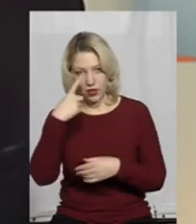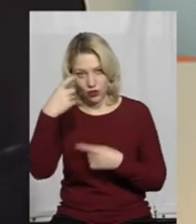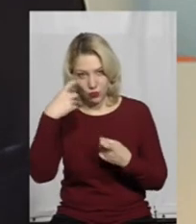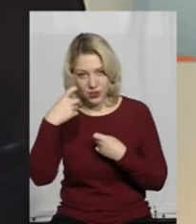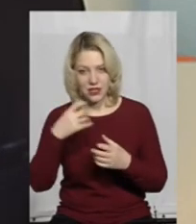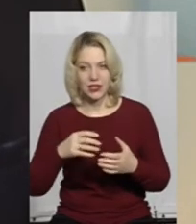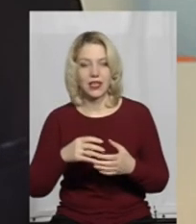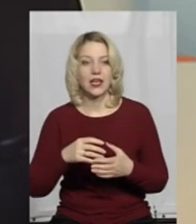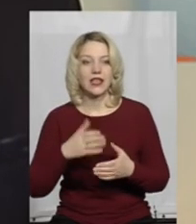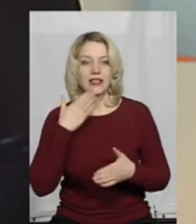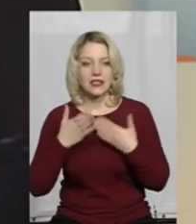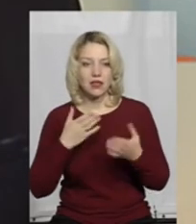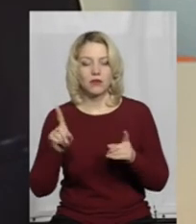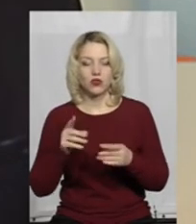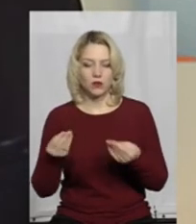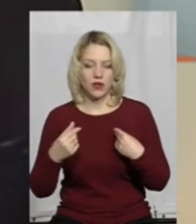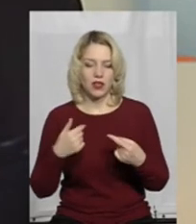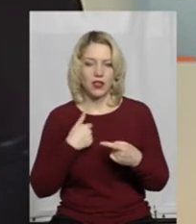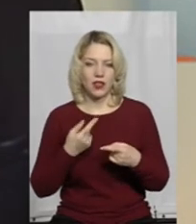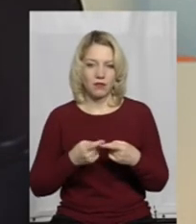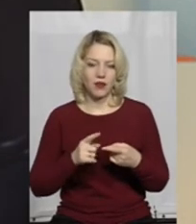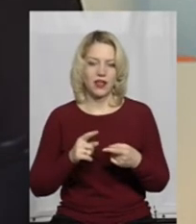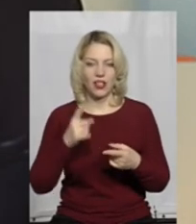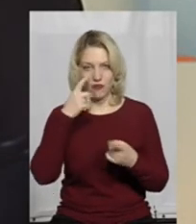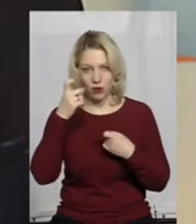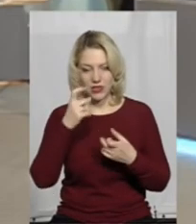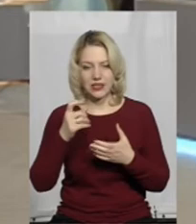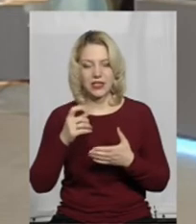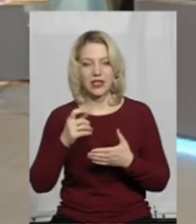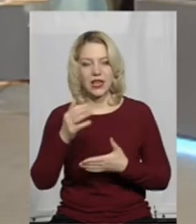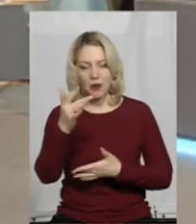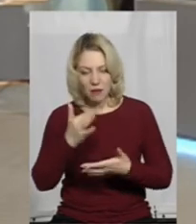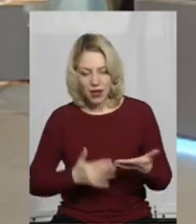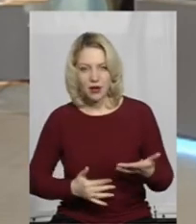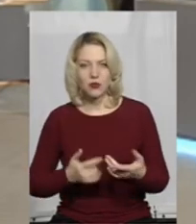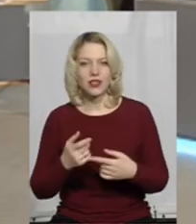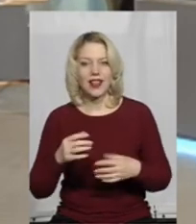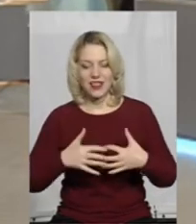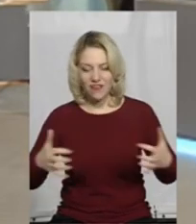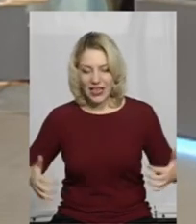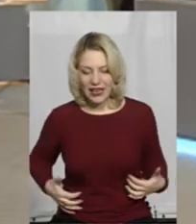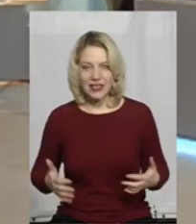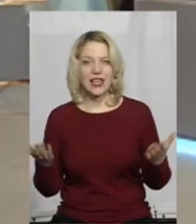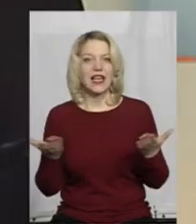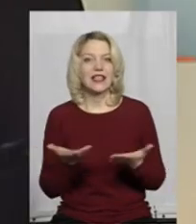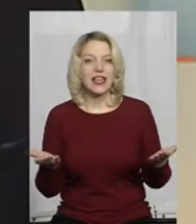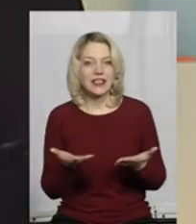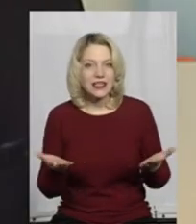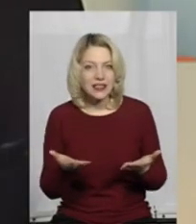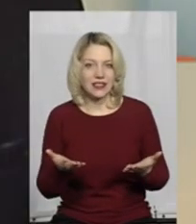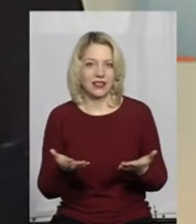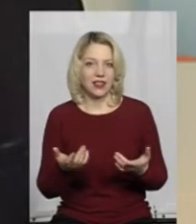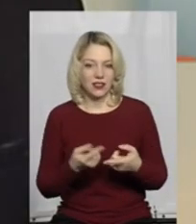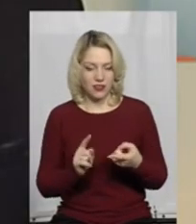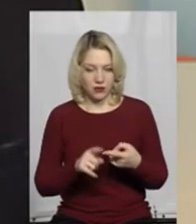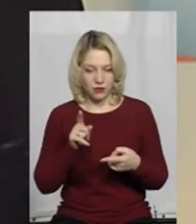перепис тварин, які знаходяться на утриманні Рачковського. Потім на земельну дівлянку нам ніхто не може показати документів, чи